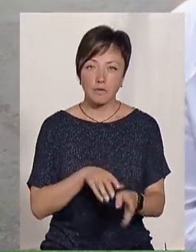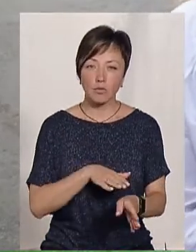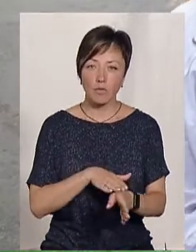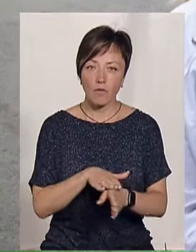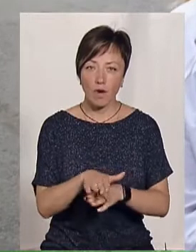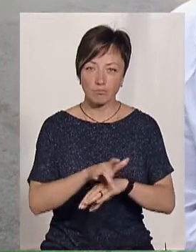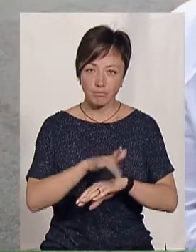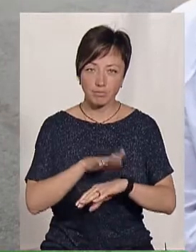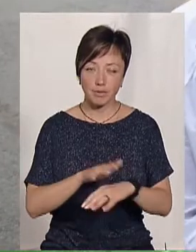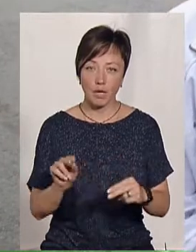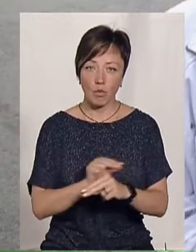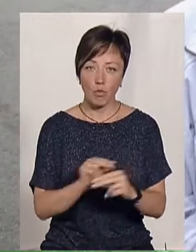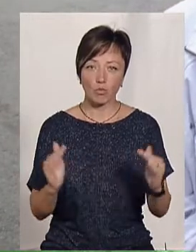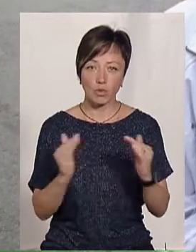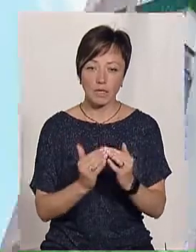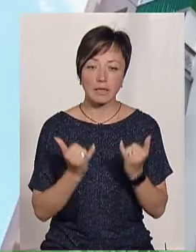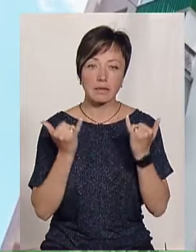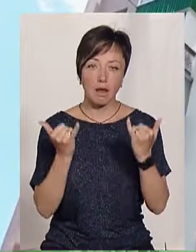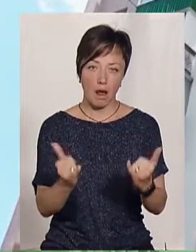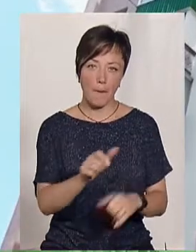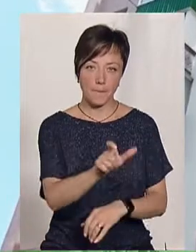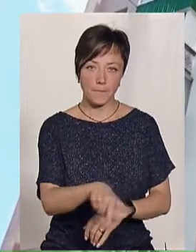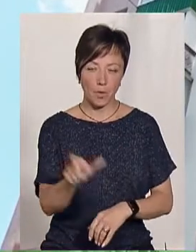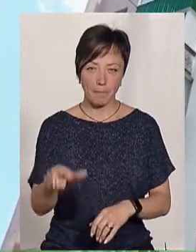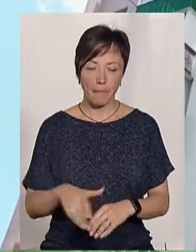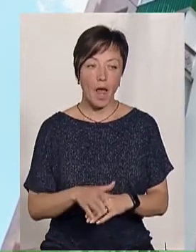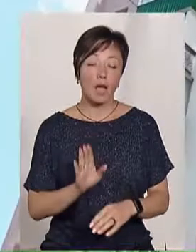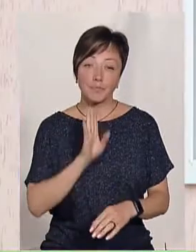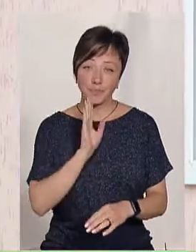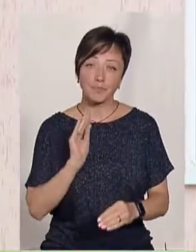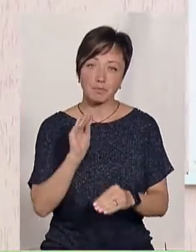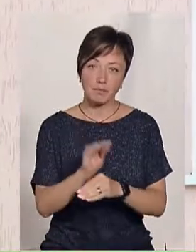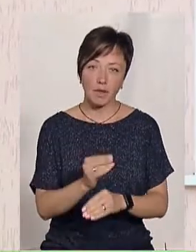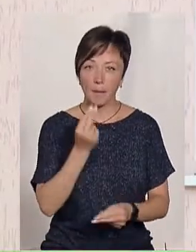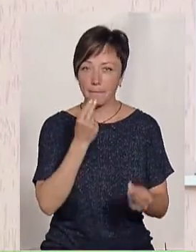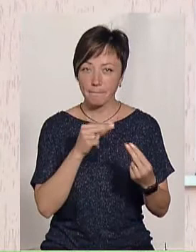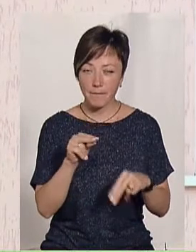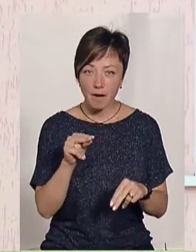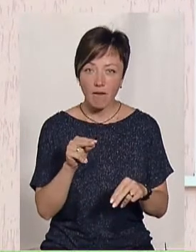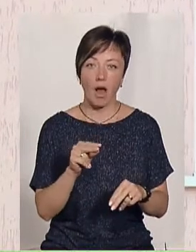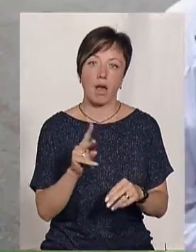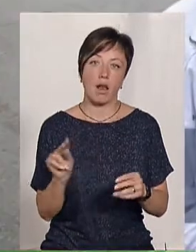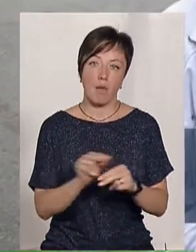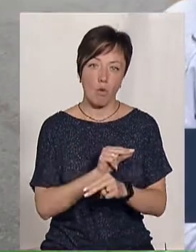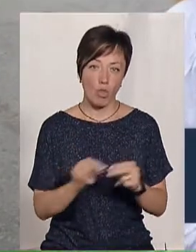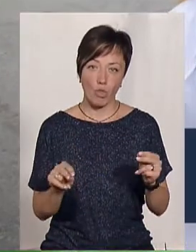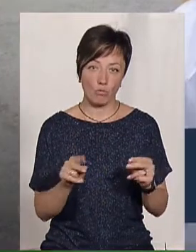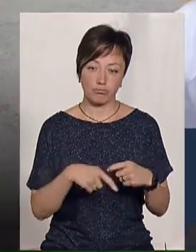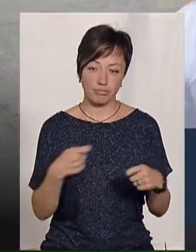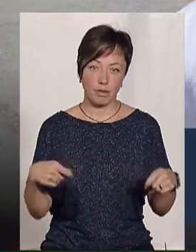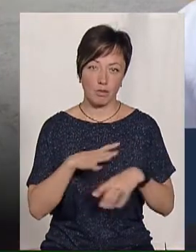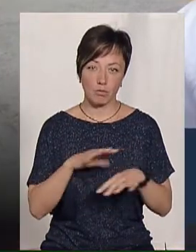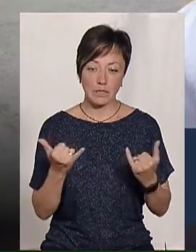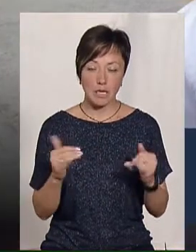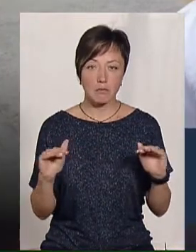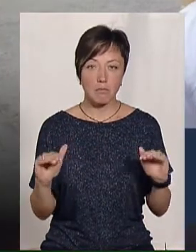їхнього будинку і для співвласників. Раїса Покало додає, переваги проведеного ремонту не забарилися. Ми зараз менше